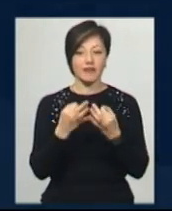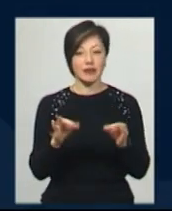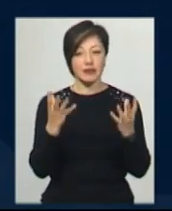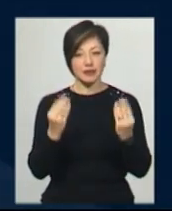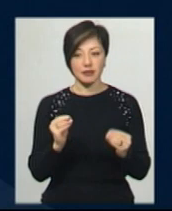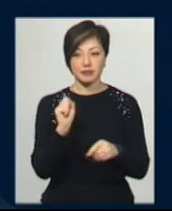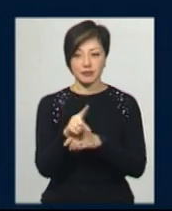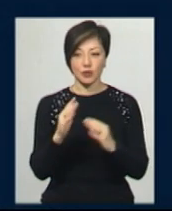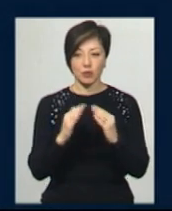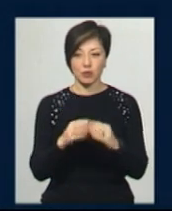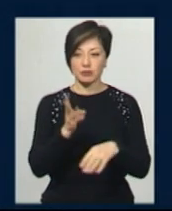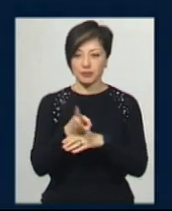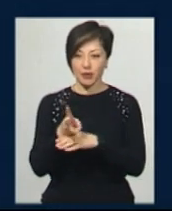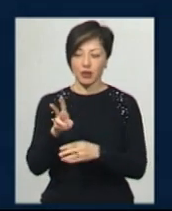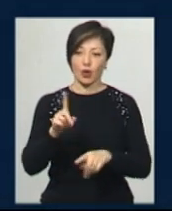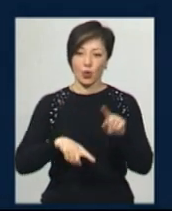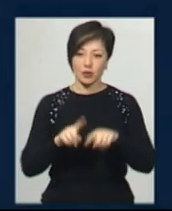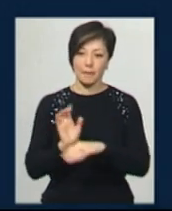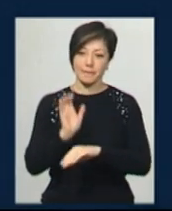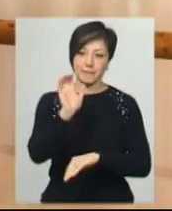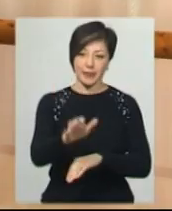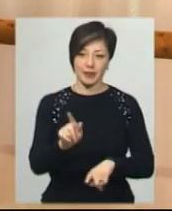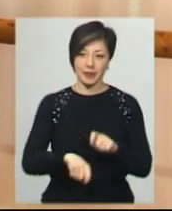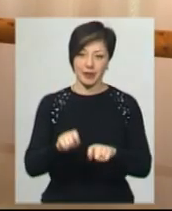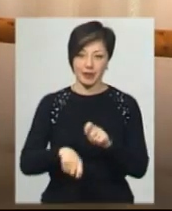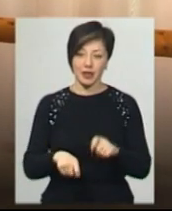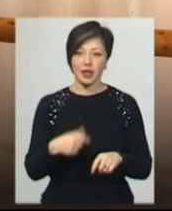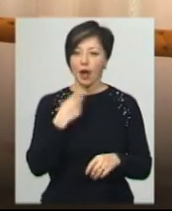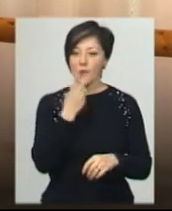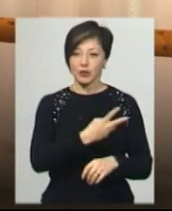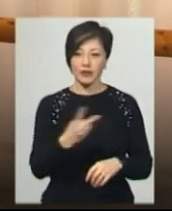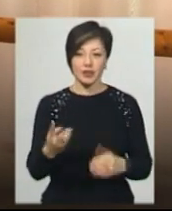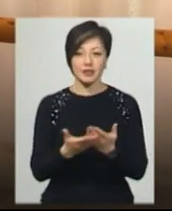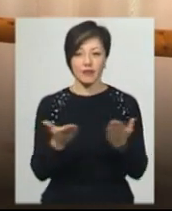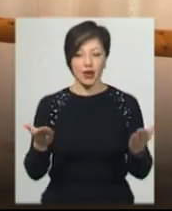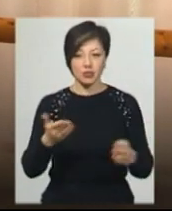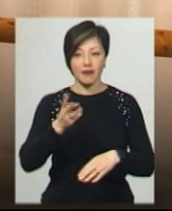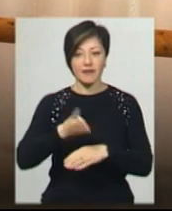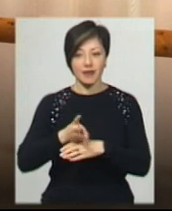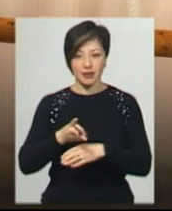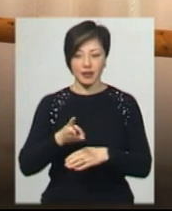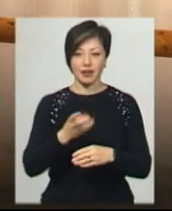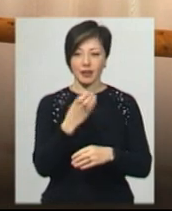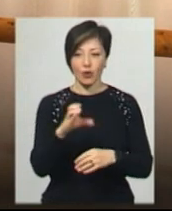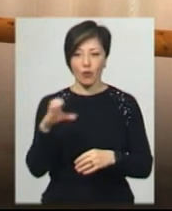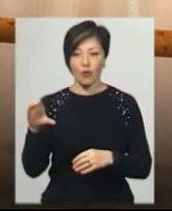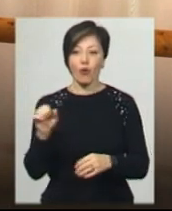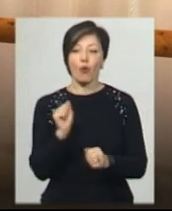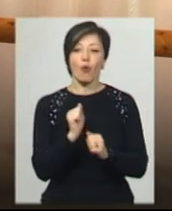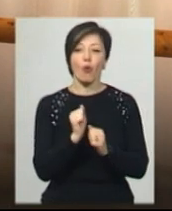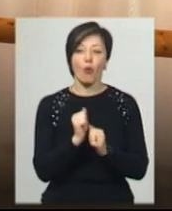завдання. Їх мають зафільмувати родичі та переслати керівнику на перевірку. Я подивилась ваше відео і кожному